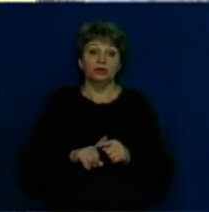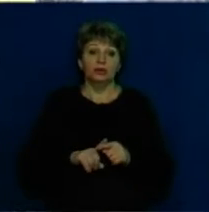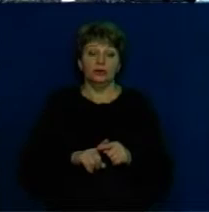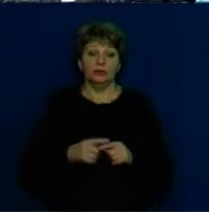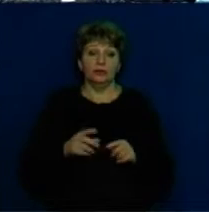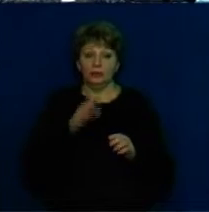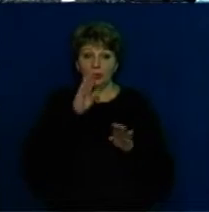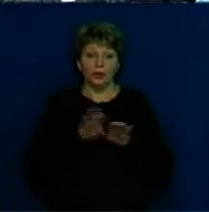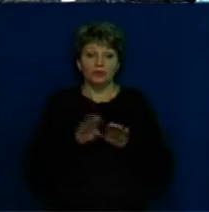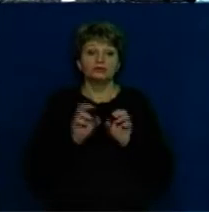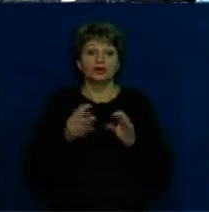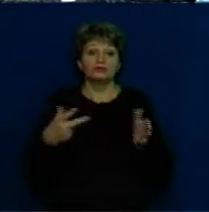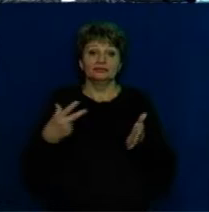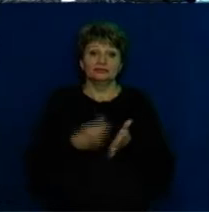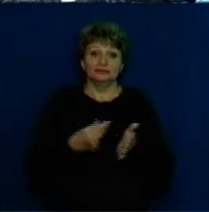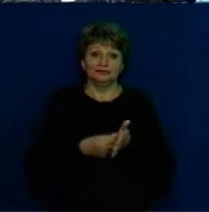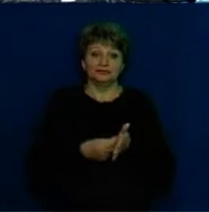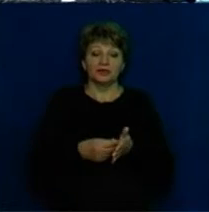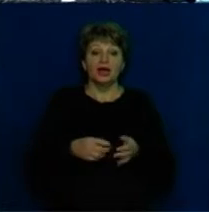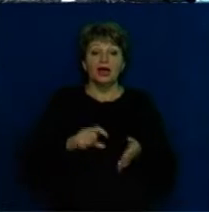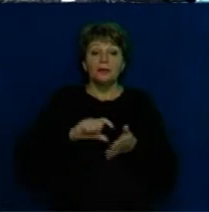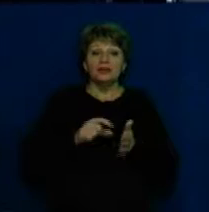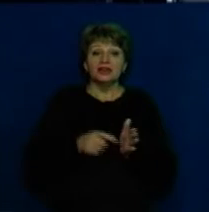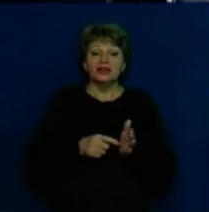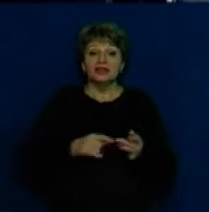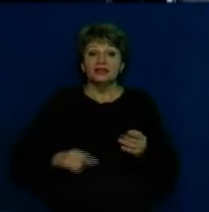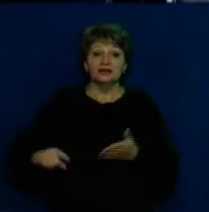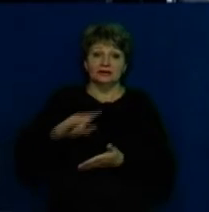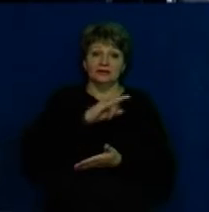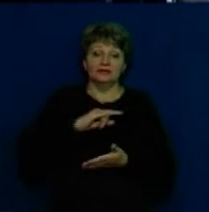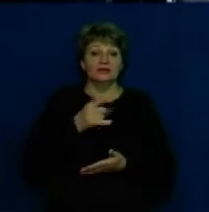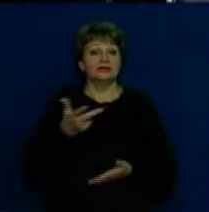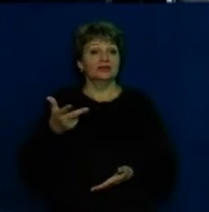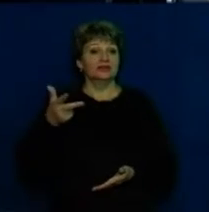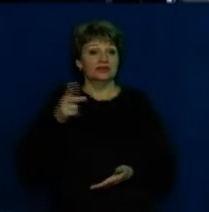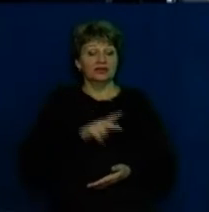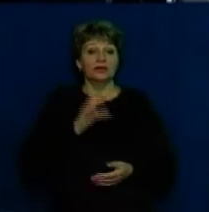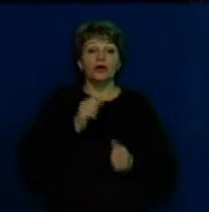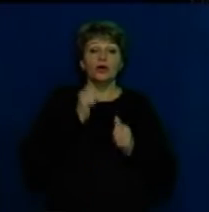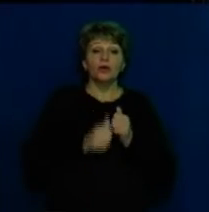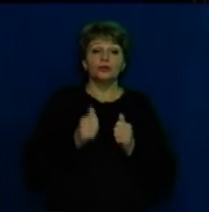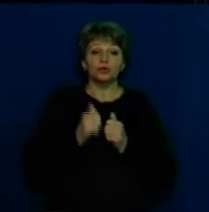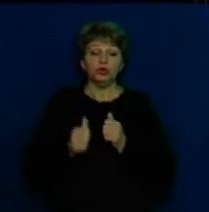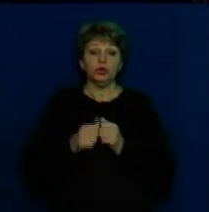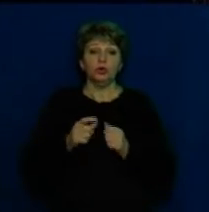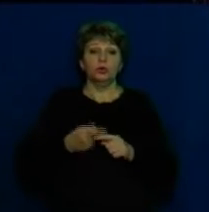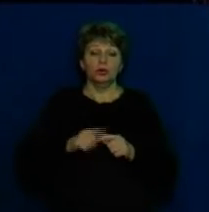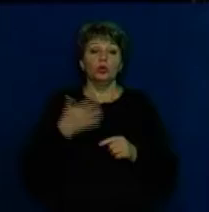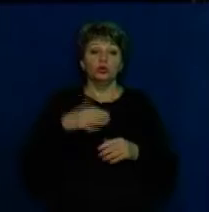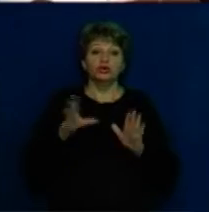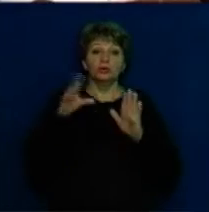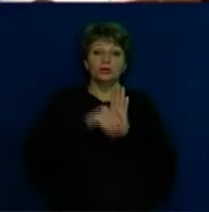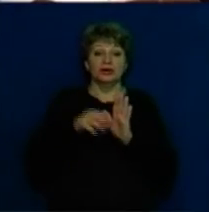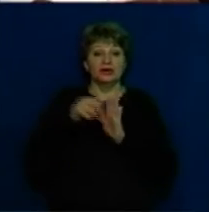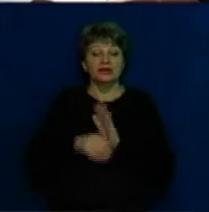імунізація. Брикети-приманки розкидають з трьох літаків Ан-2. Для цього на борту кожного повітряного судна вмонтований